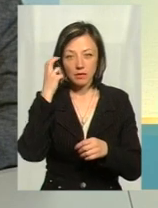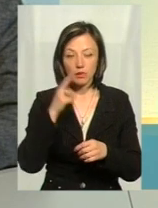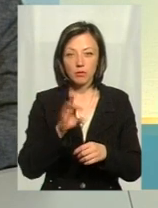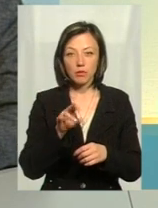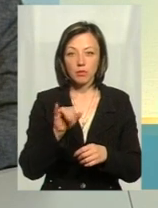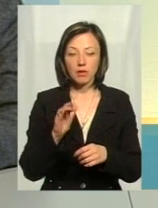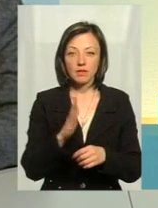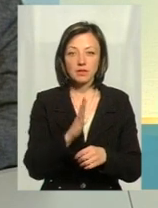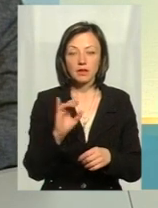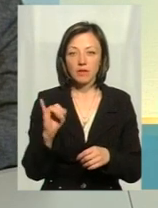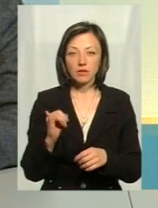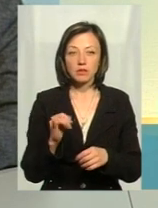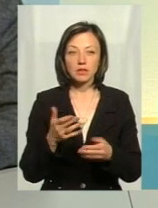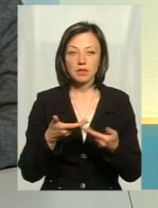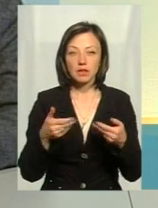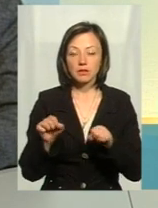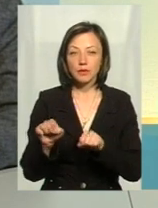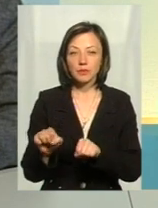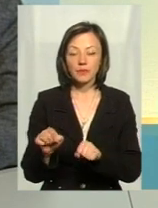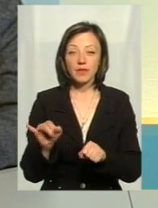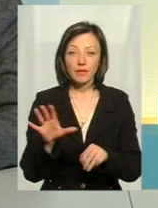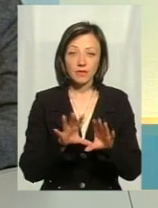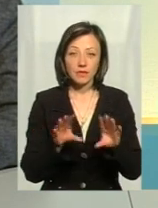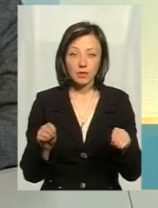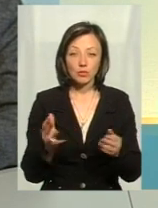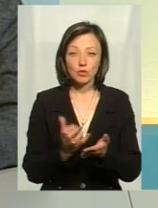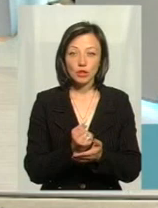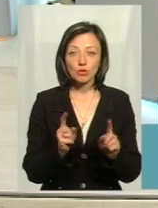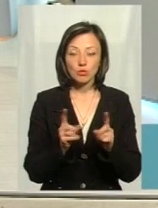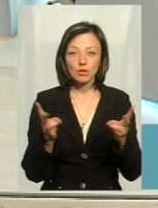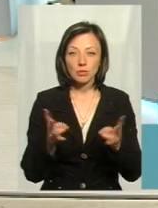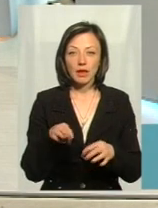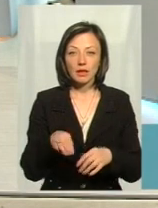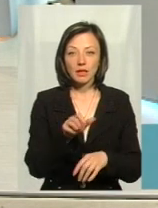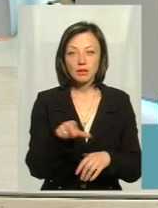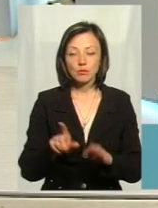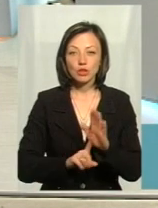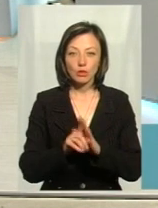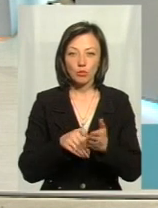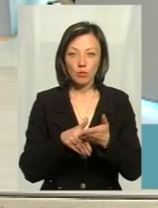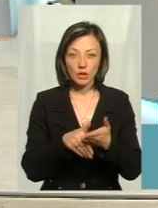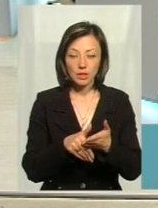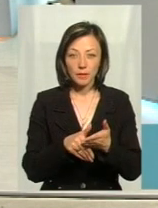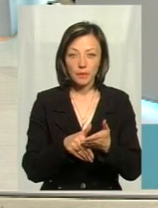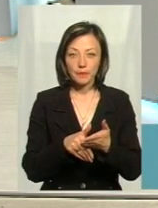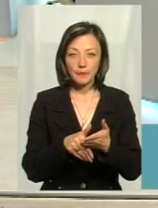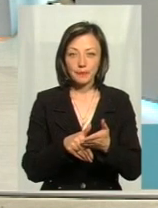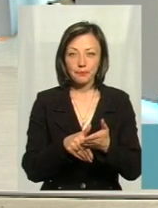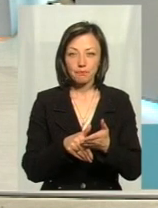Василь Іванович, тобто за нас вступався. І все виходило на те, що потрібно таксісту спочатку допомогти. Так от як би,